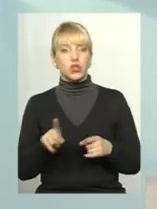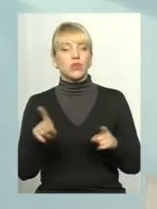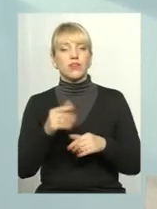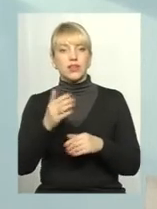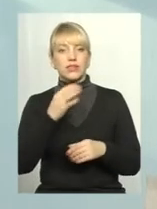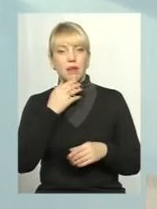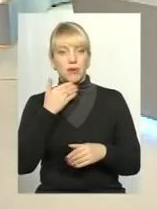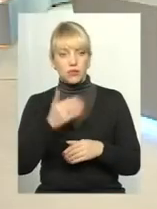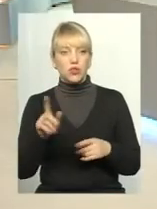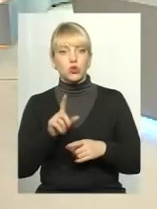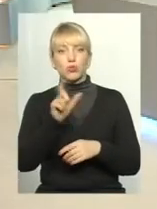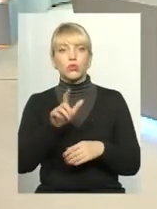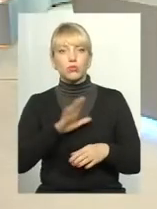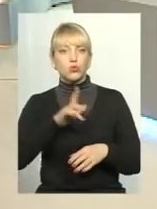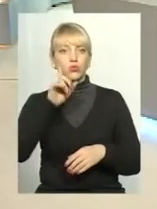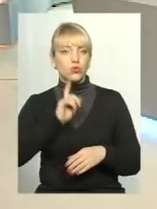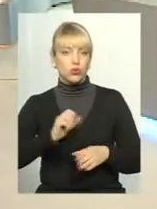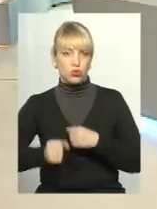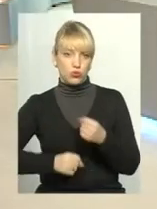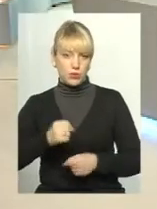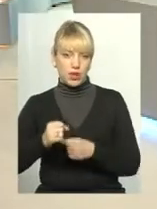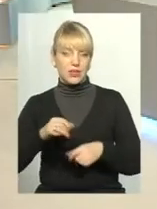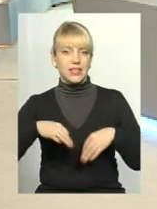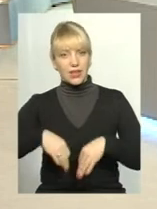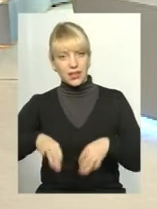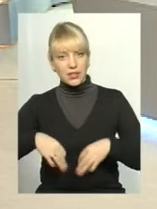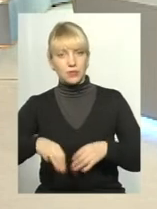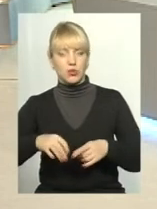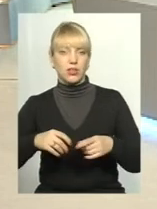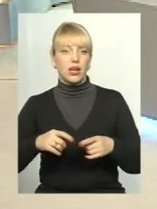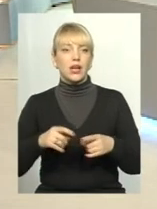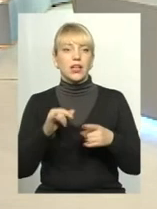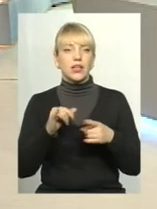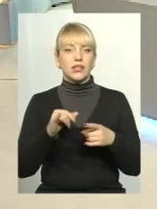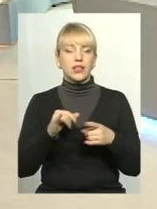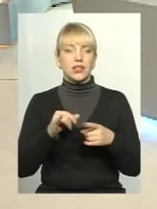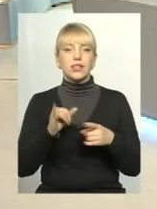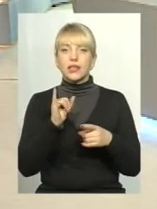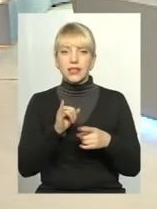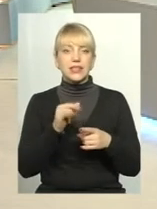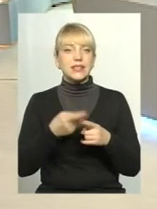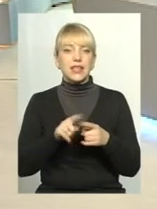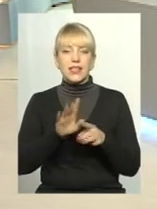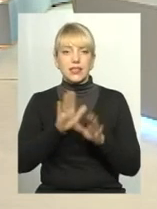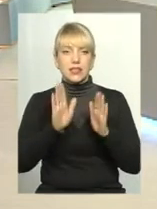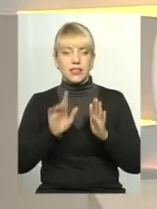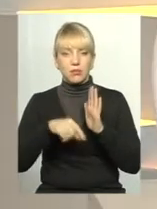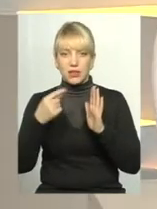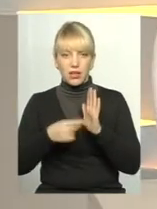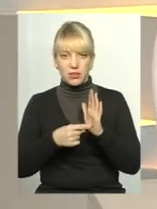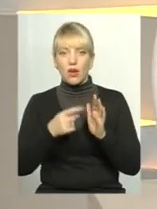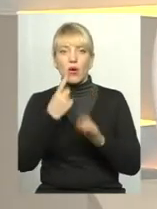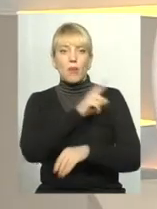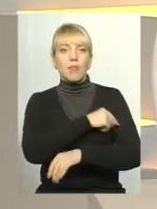запитували, щоб людям було зручно добирати. І транспортна розв'язка. Тобто це не тільки питання медицини, тут питання таке комплексне.